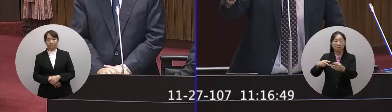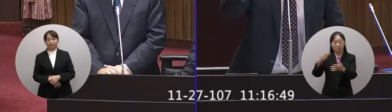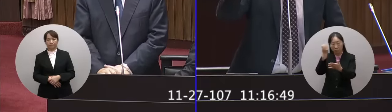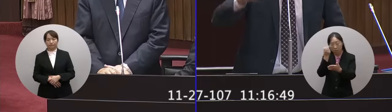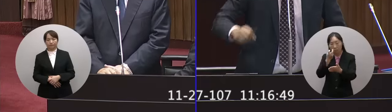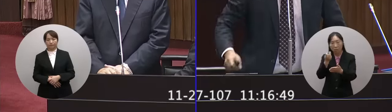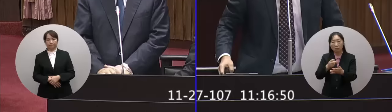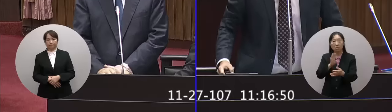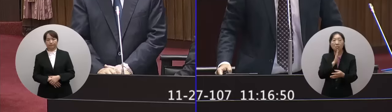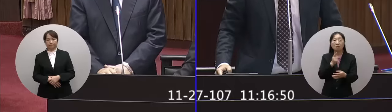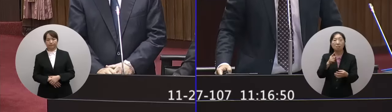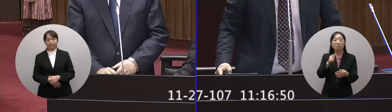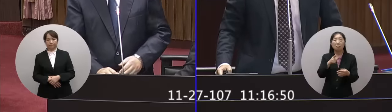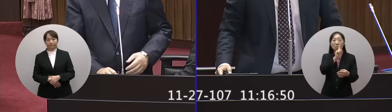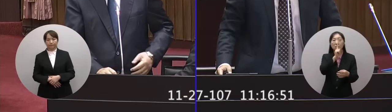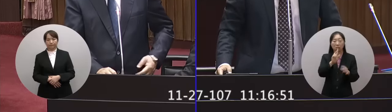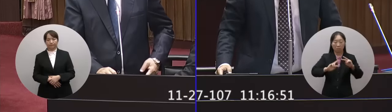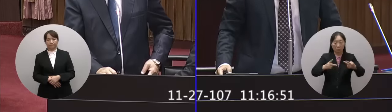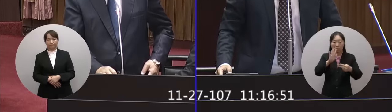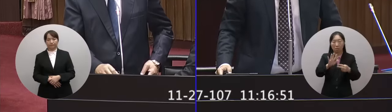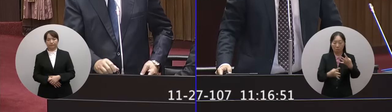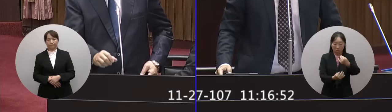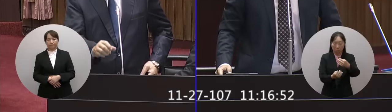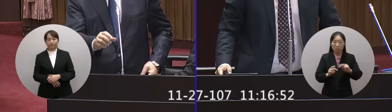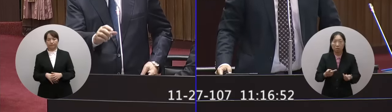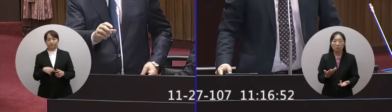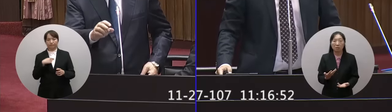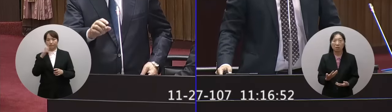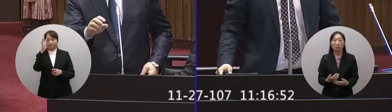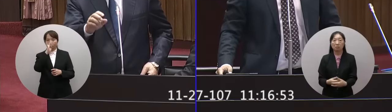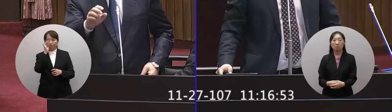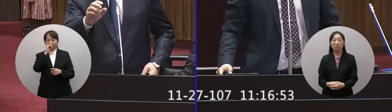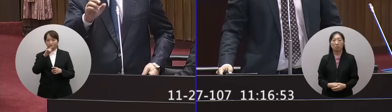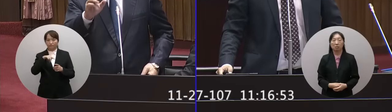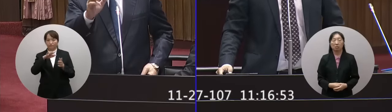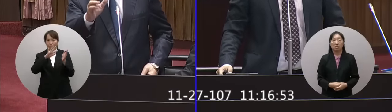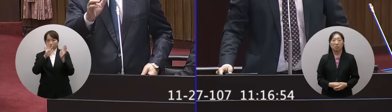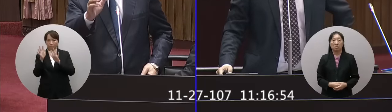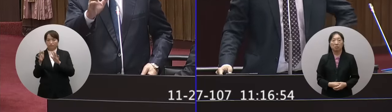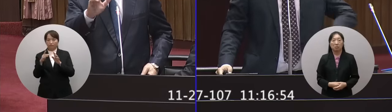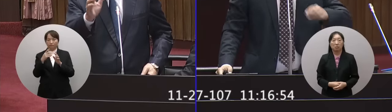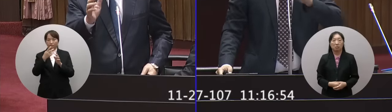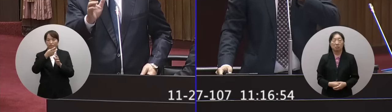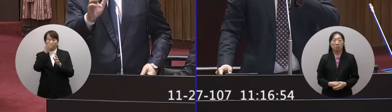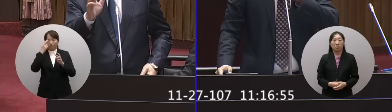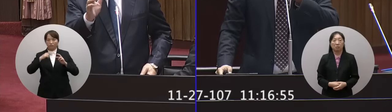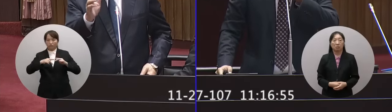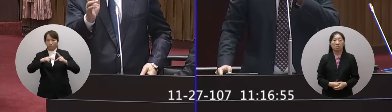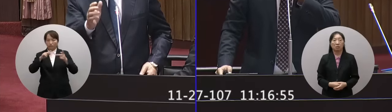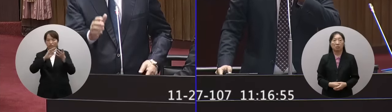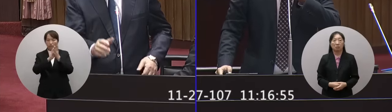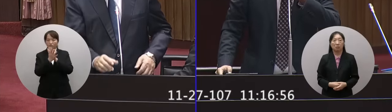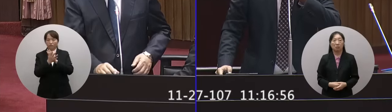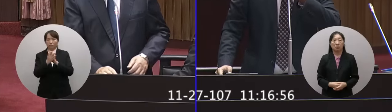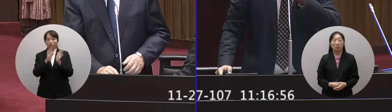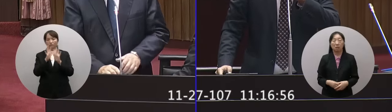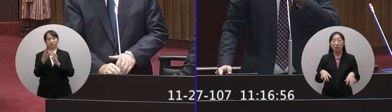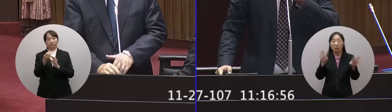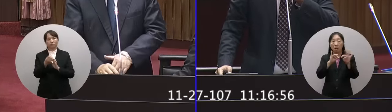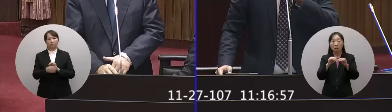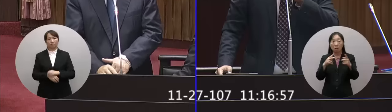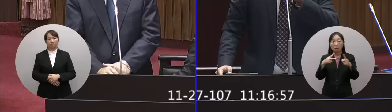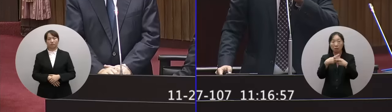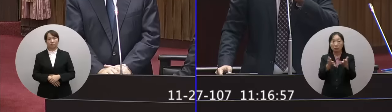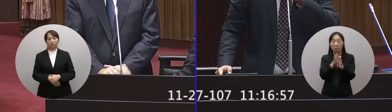變請問是什麼時候改變的據我們的了解並沒有看到他改變的這一些蛤調查小